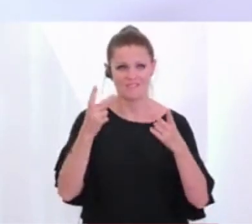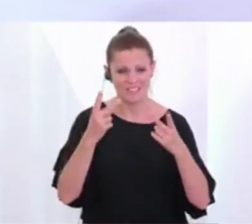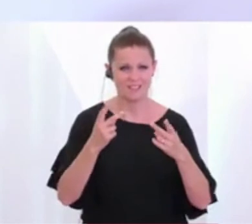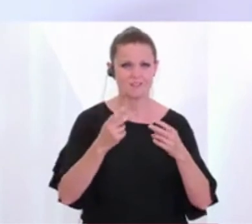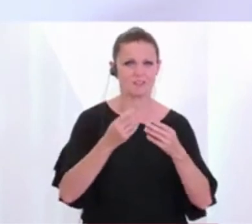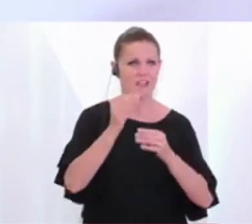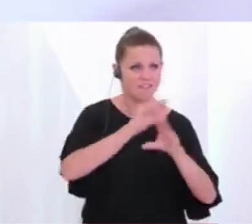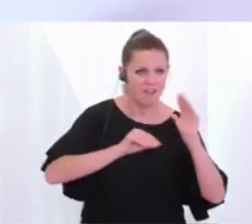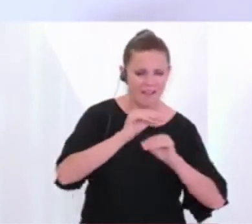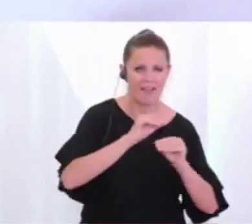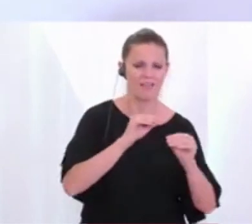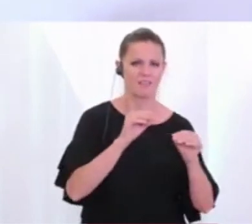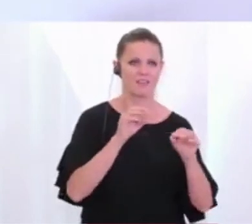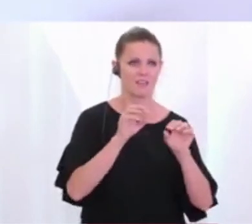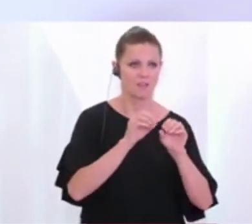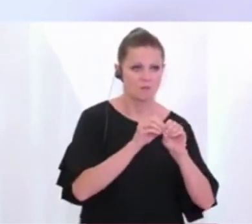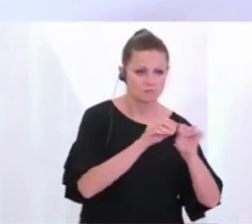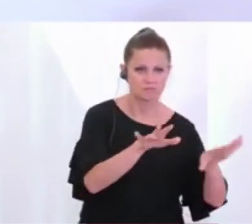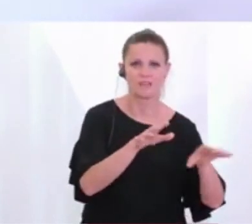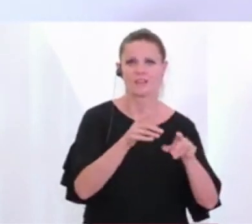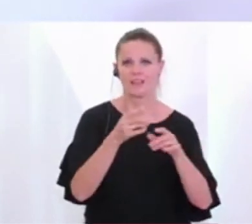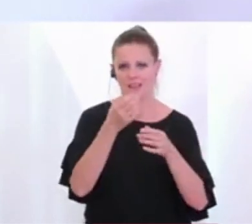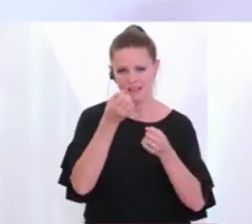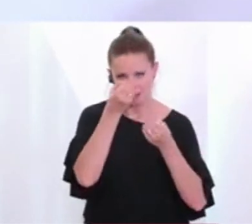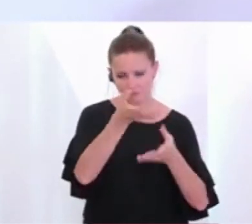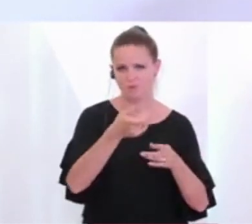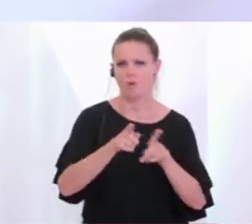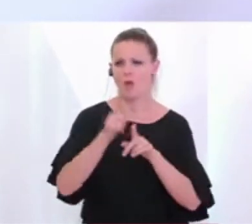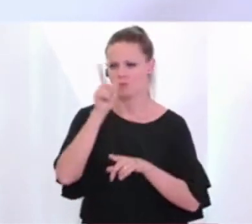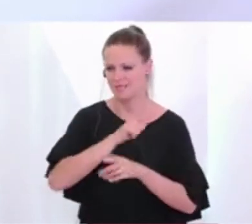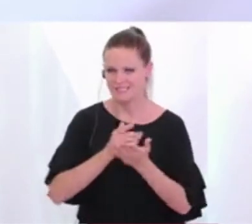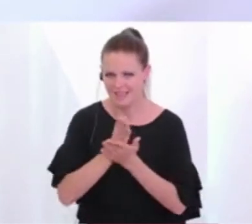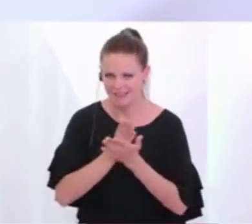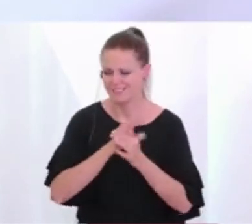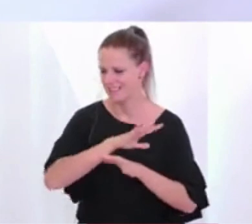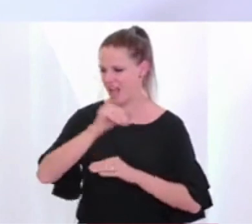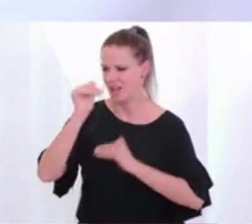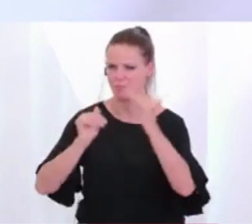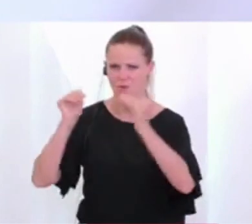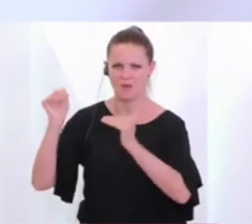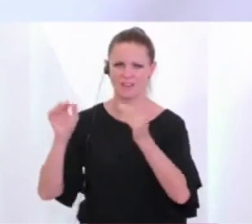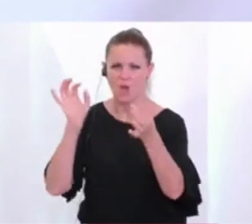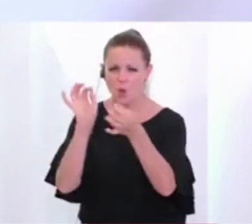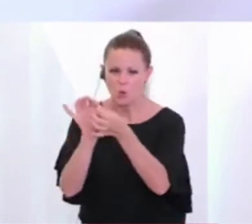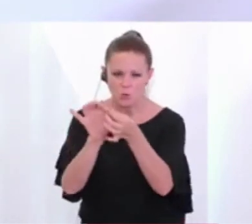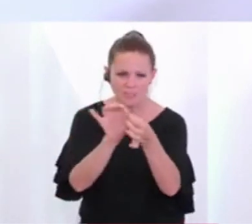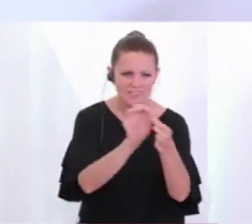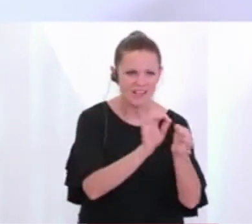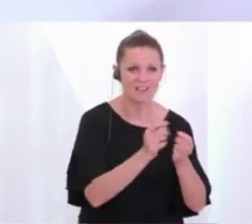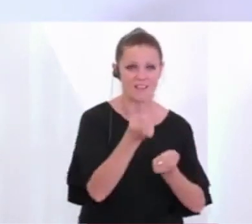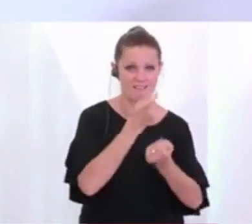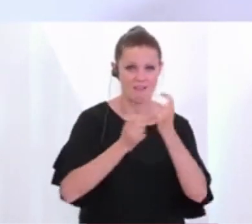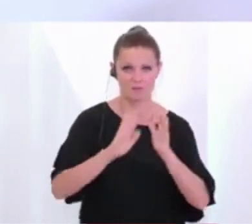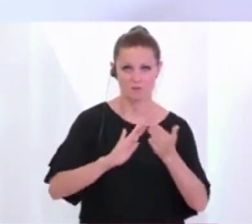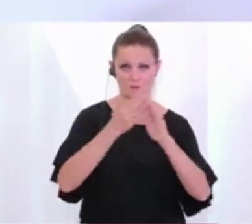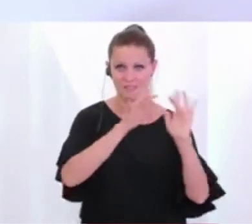Vereinen, mit den Polizeidienststellen, mit den sozialen Diensten, mit allen Behörden, die Kontakt in diese Herkunfts